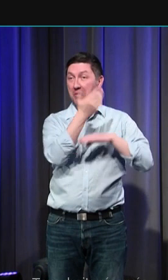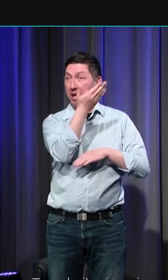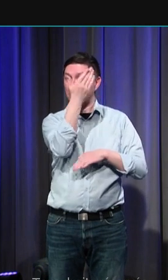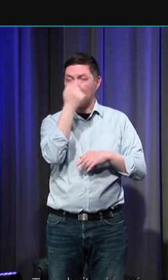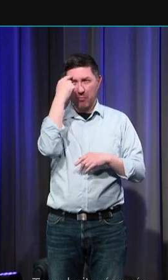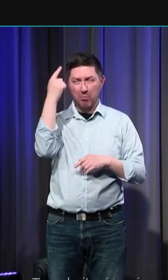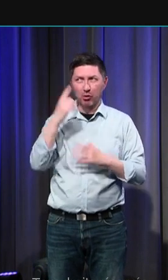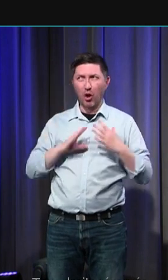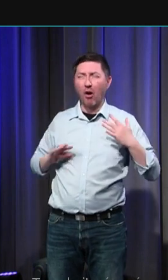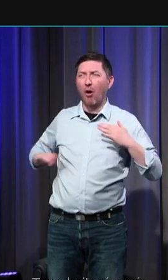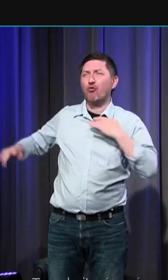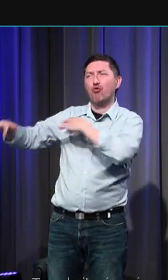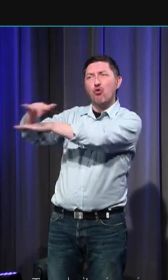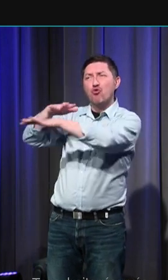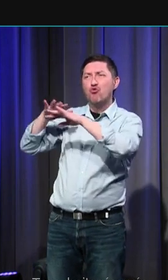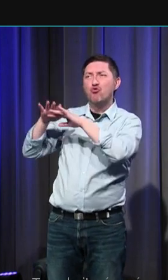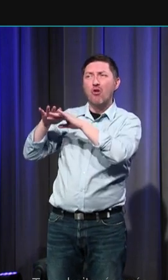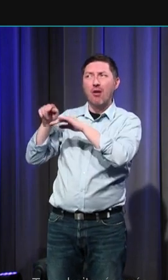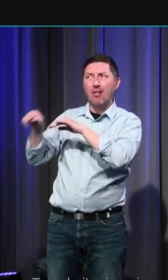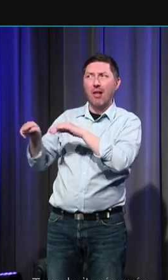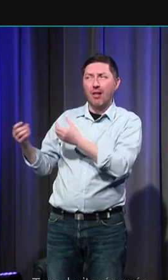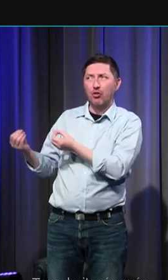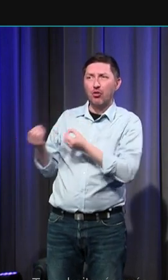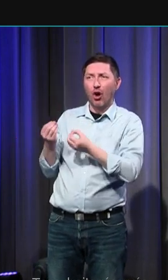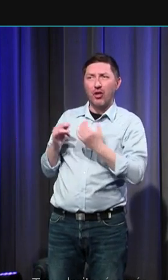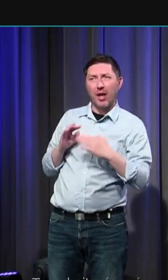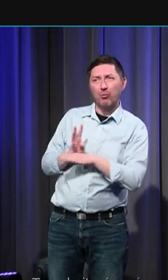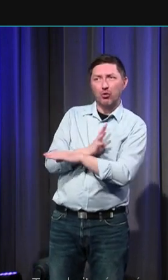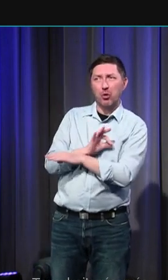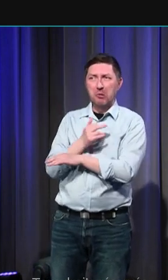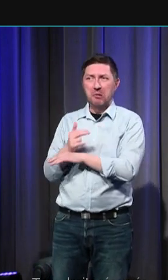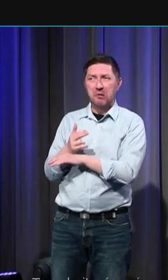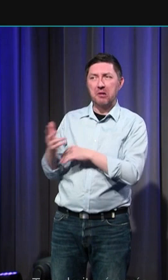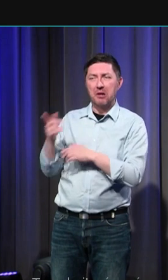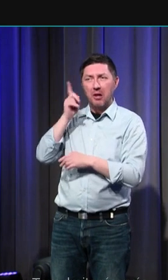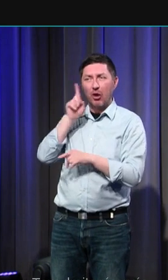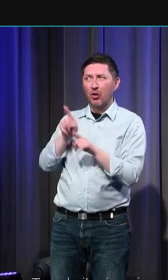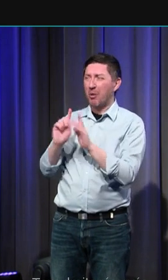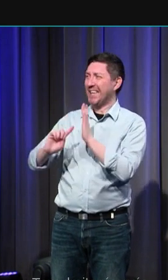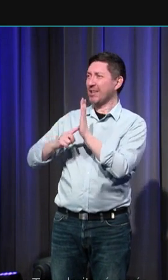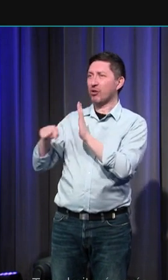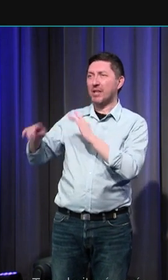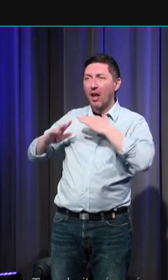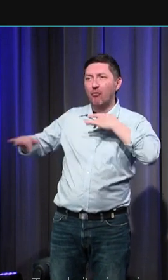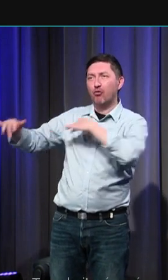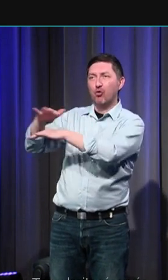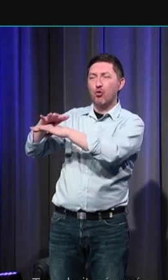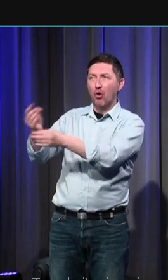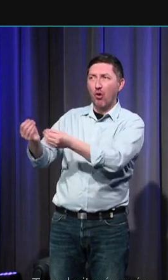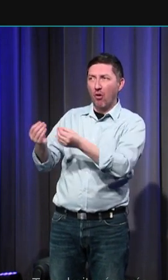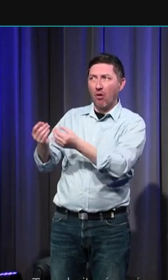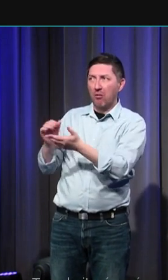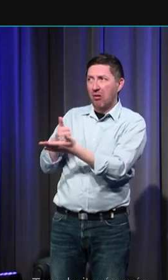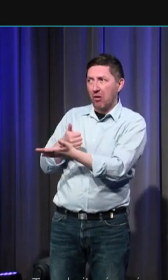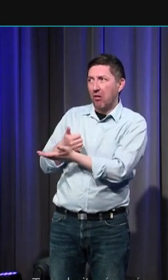que comme un vecteur d'émotions c'est tout se passe comme si l'identité de la foule passait par l'émotion et que